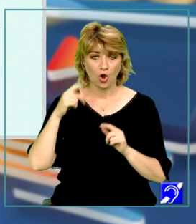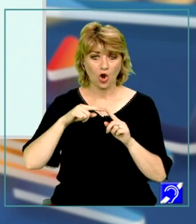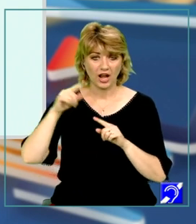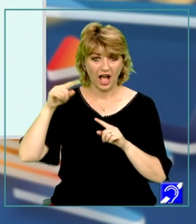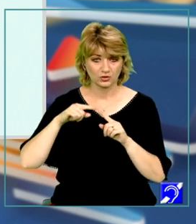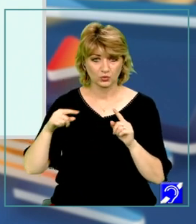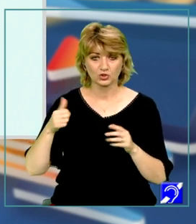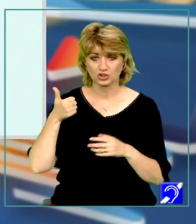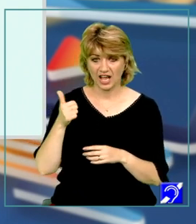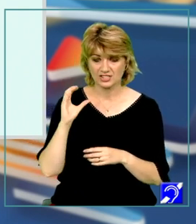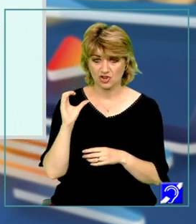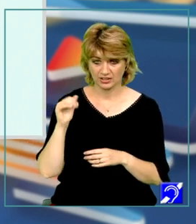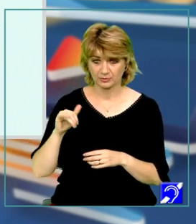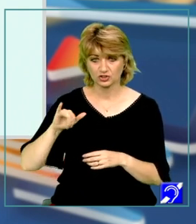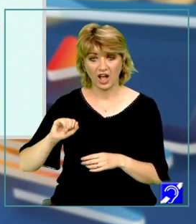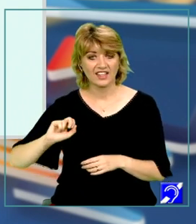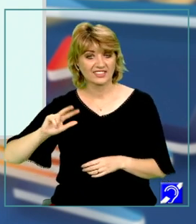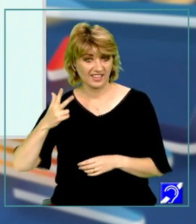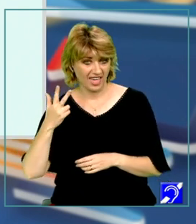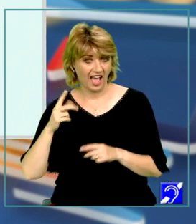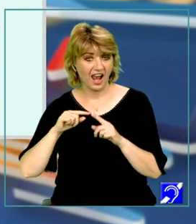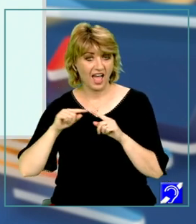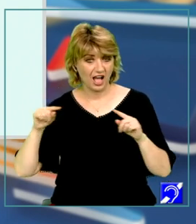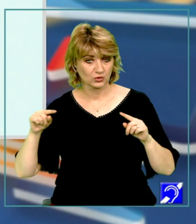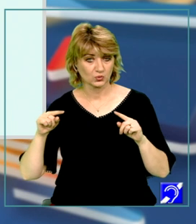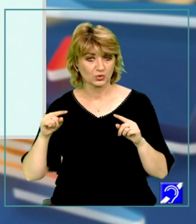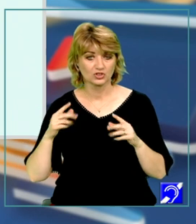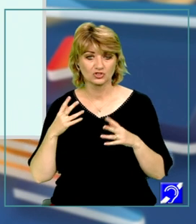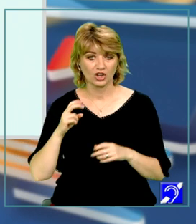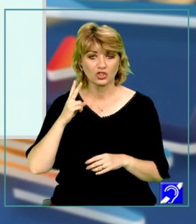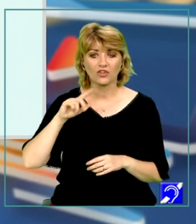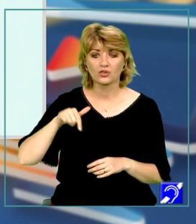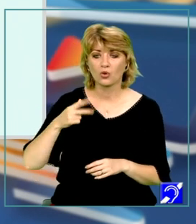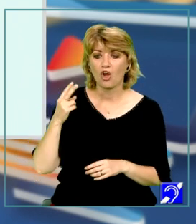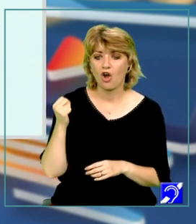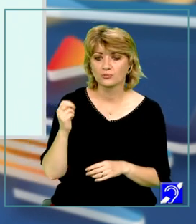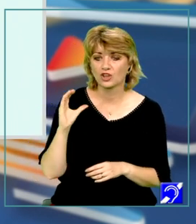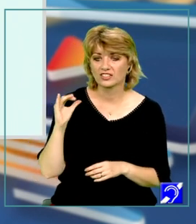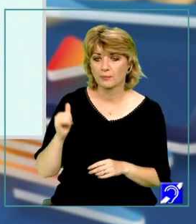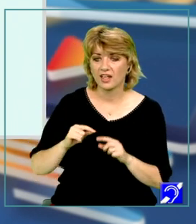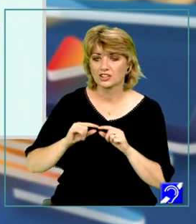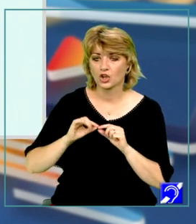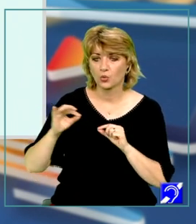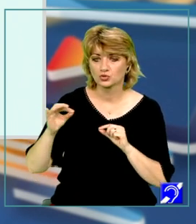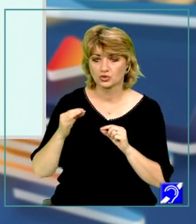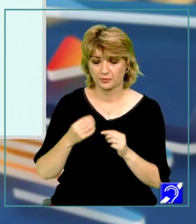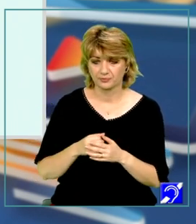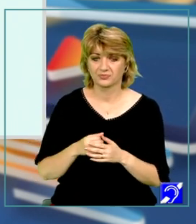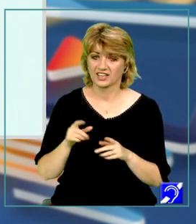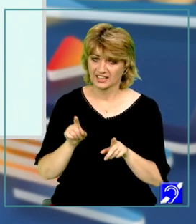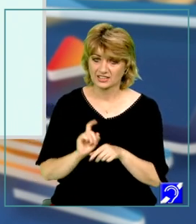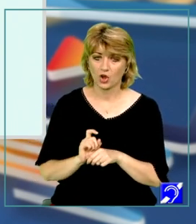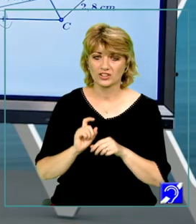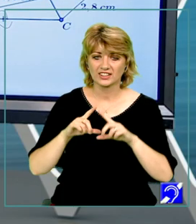lungimea de 6 cm și o a treia latură cu lungimea de 2,8 cm. El este tot un triunghi